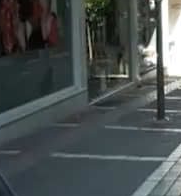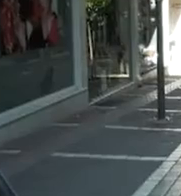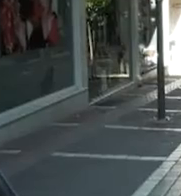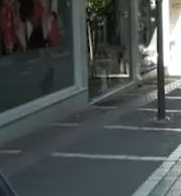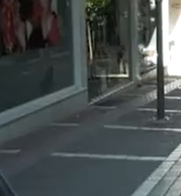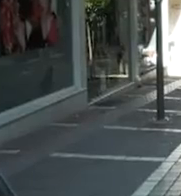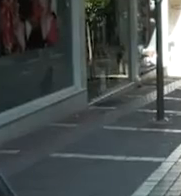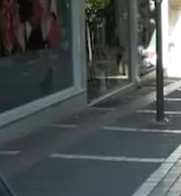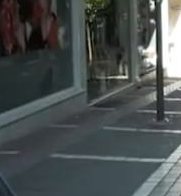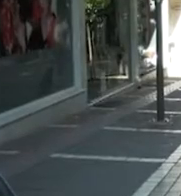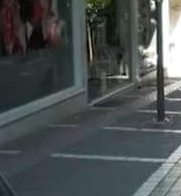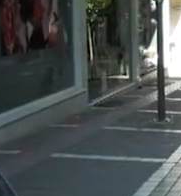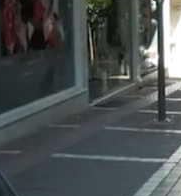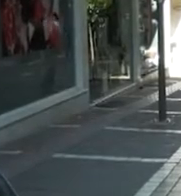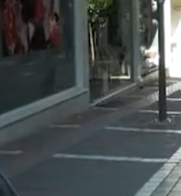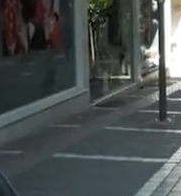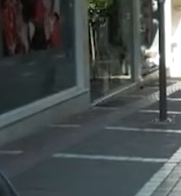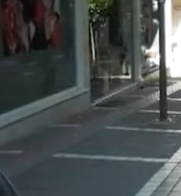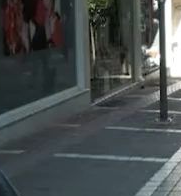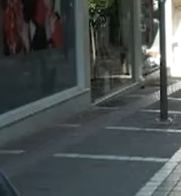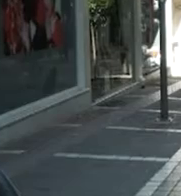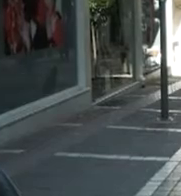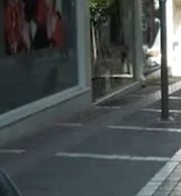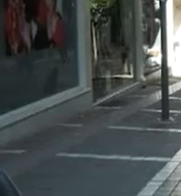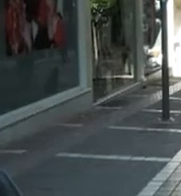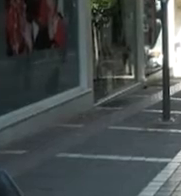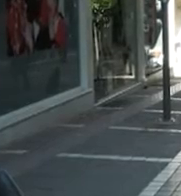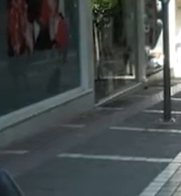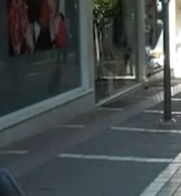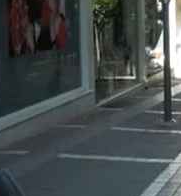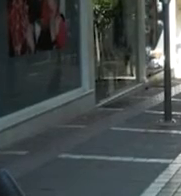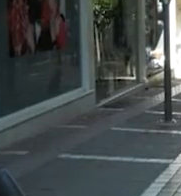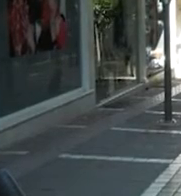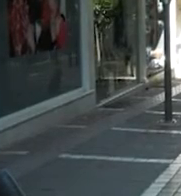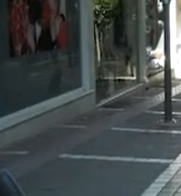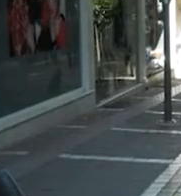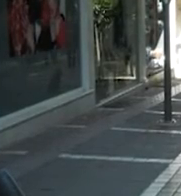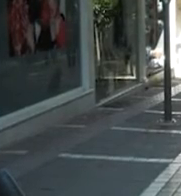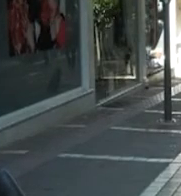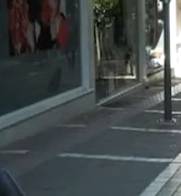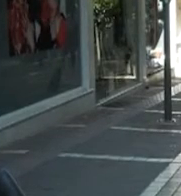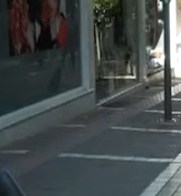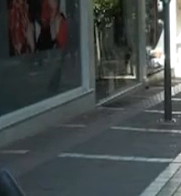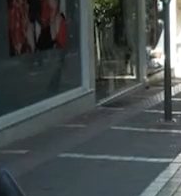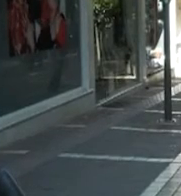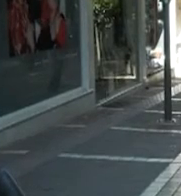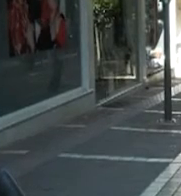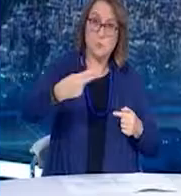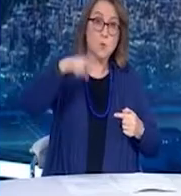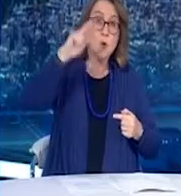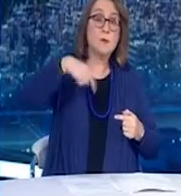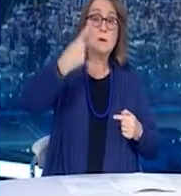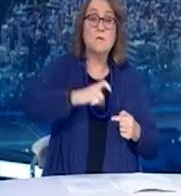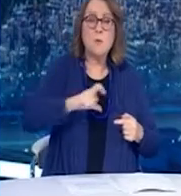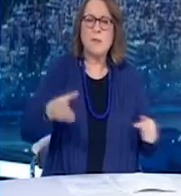νέα κρούσματα έχουμε στην περιφερειακή ενότητα της Άρτας, ένα στην περιφερειακή ενότητα της Θεσφρωτίας και τρία στην περιφερειακή ενότητα της Πρέβεζας.